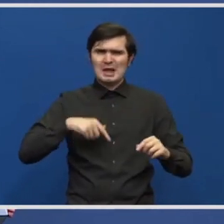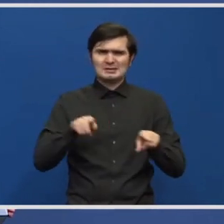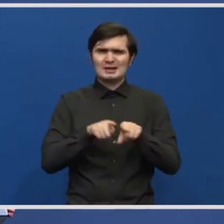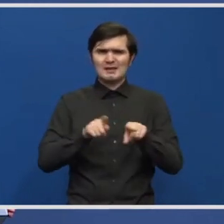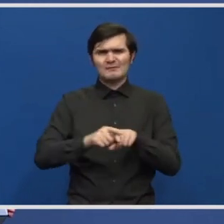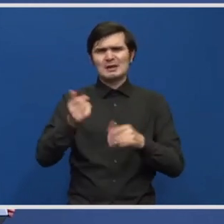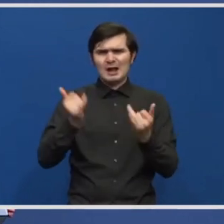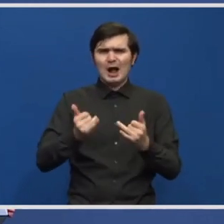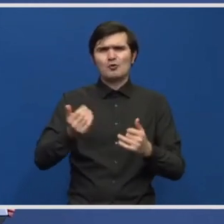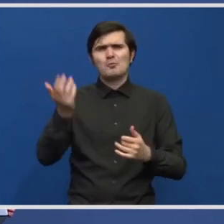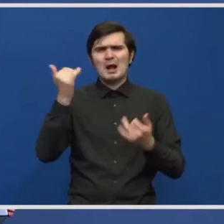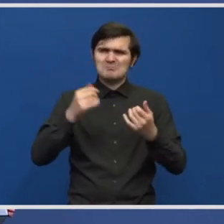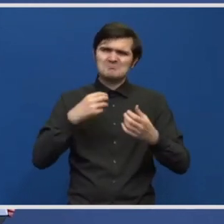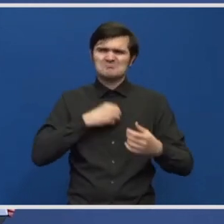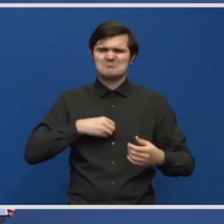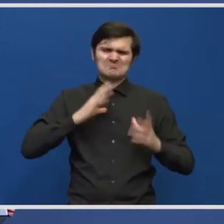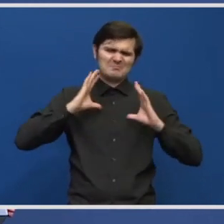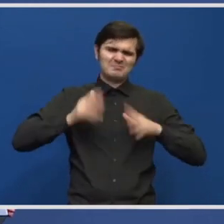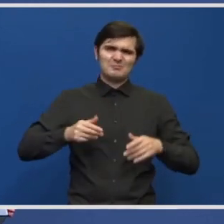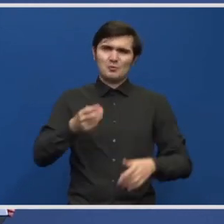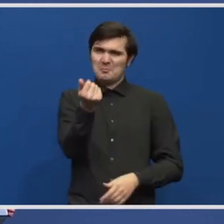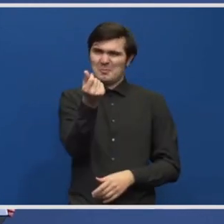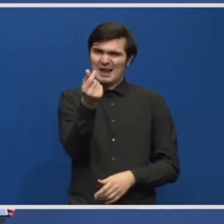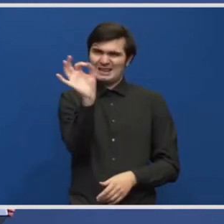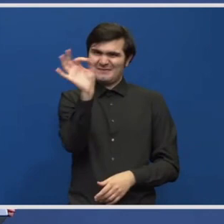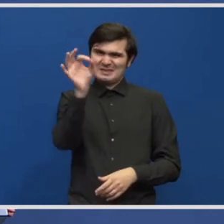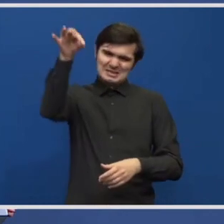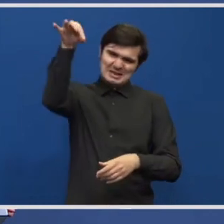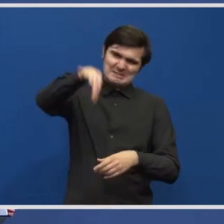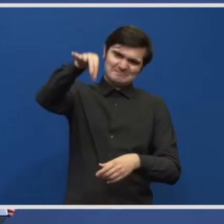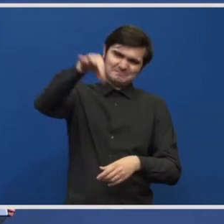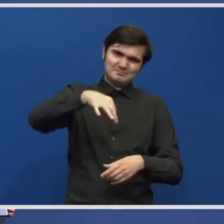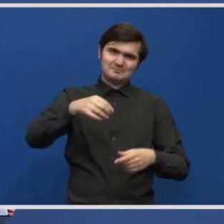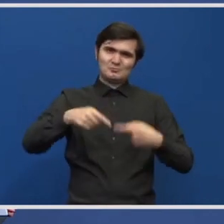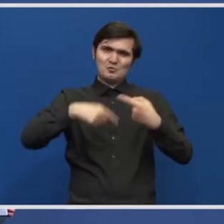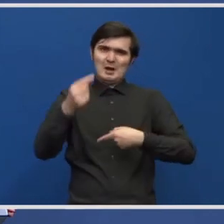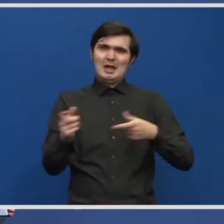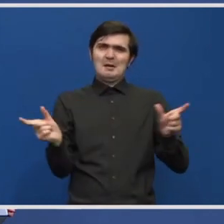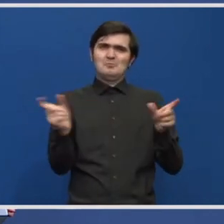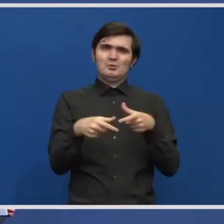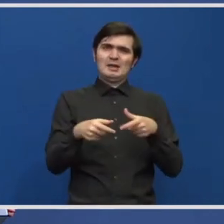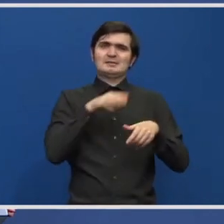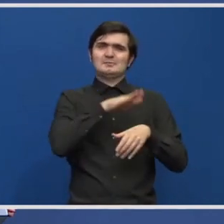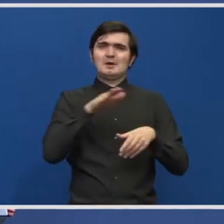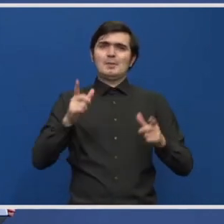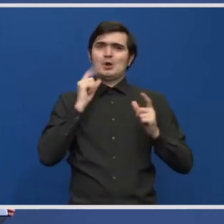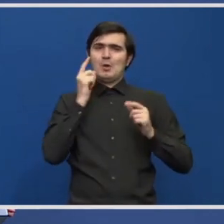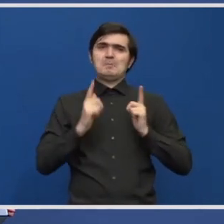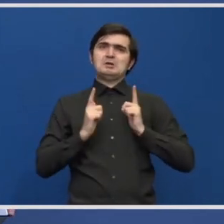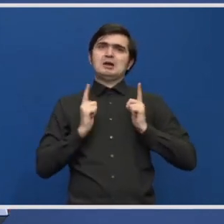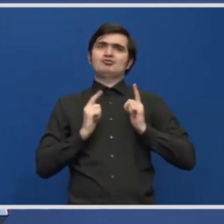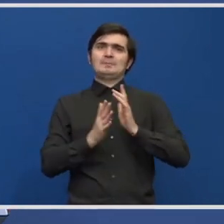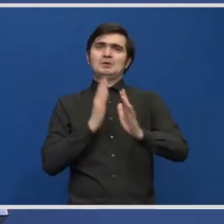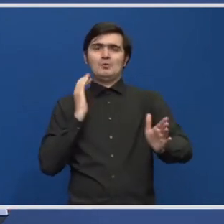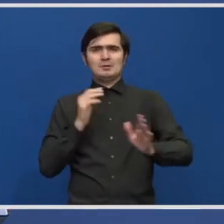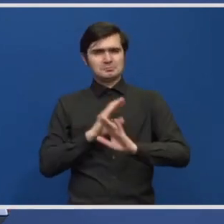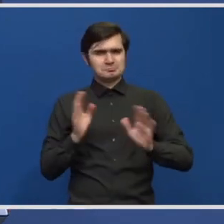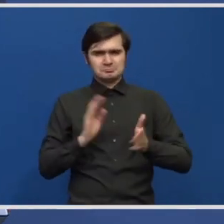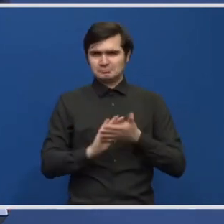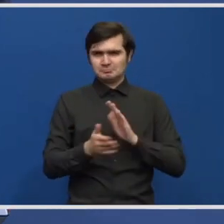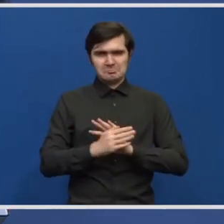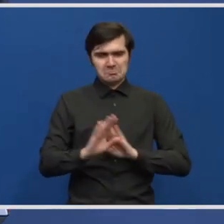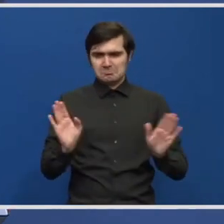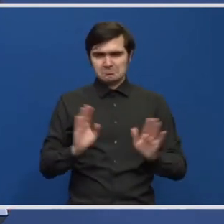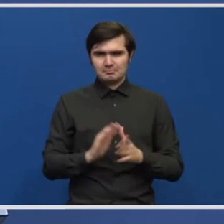care ne blochează parcarea și așteaptă toată lumea la cozi. Dacă